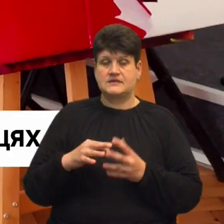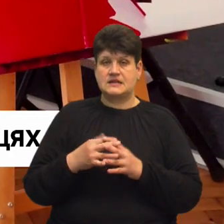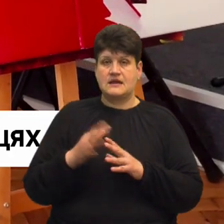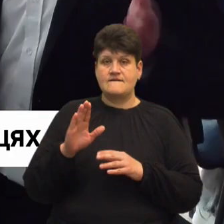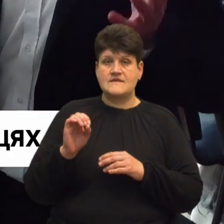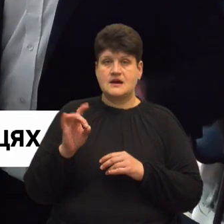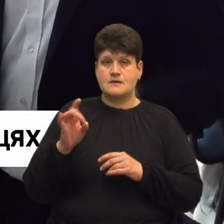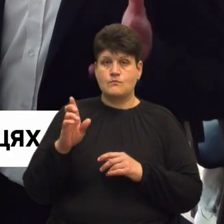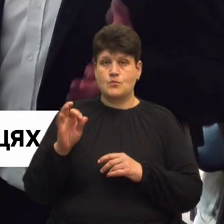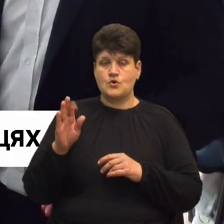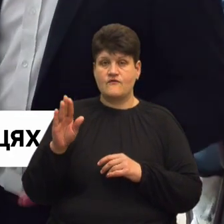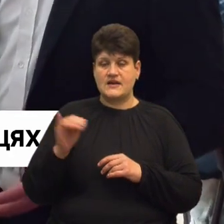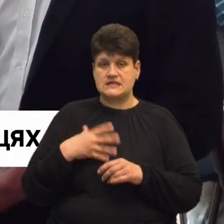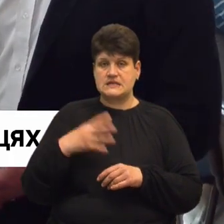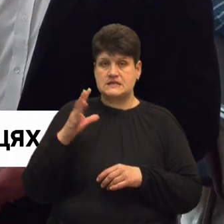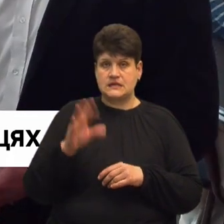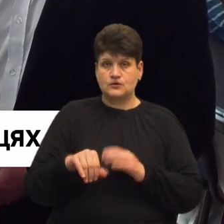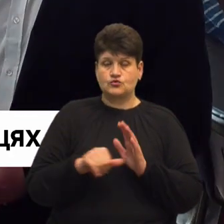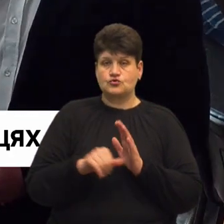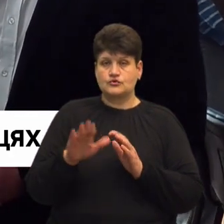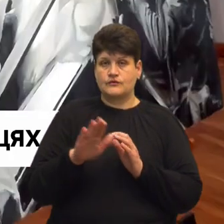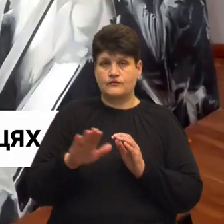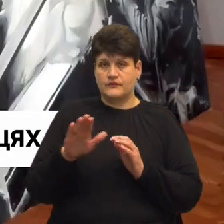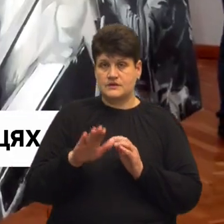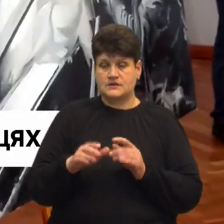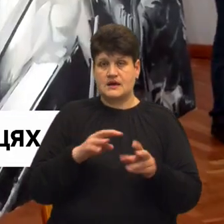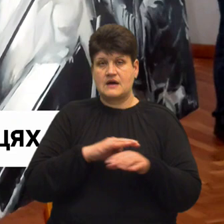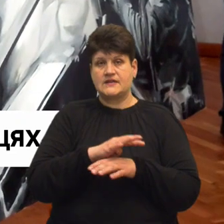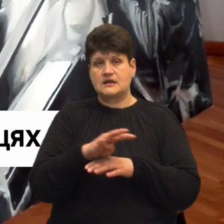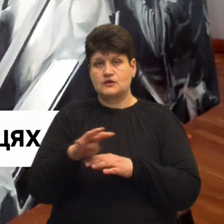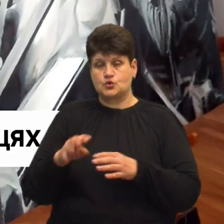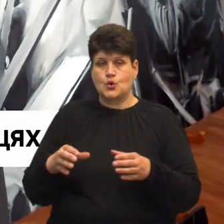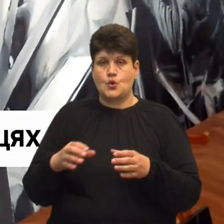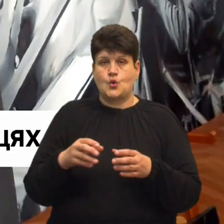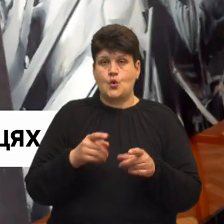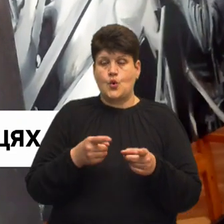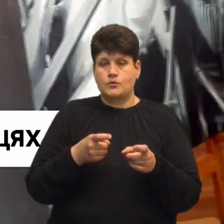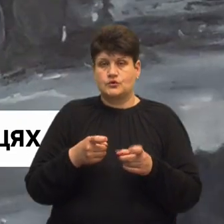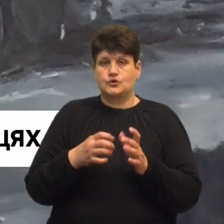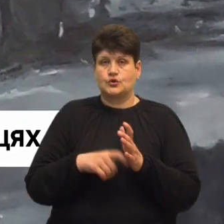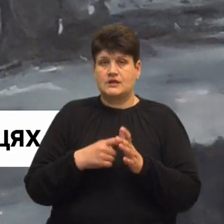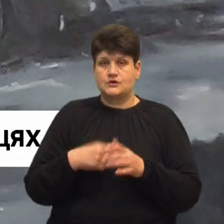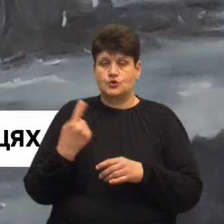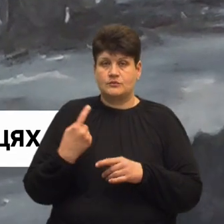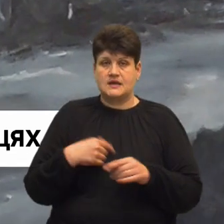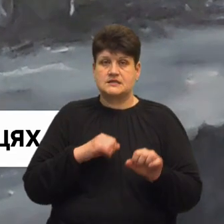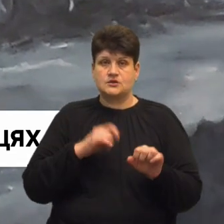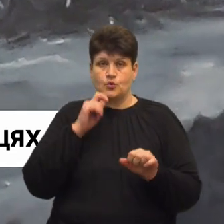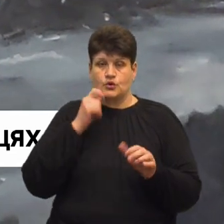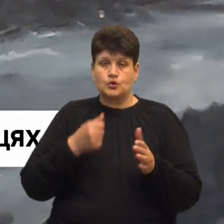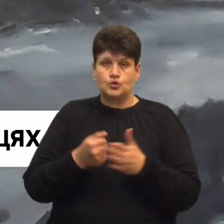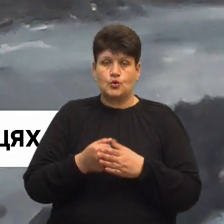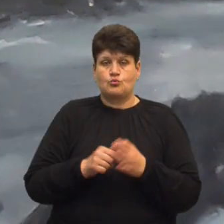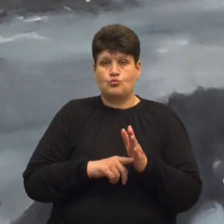загинув 6 березня внаслідок артилерійського обстрілу на Донеччині. Добровольцем військовослужбовець став на захист України ще до початку